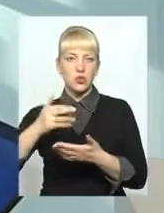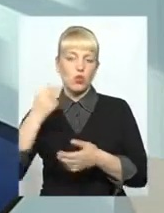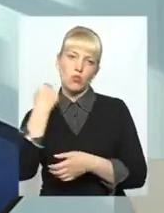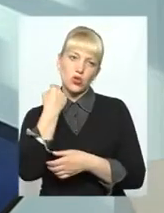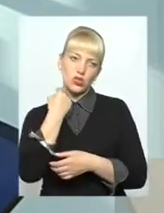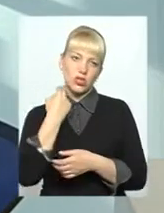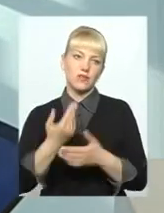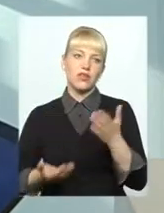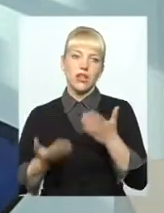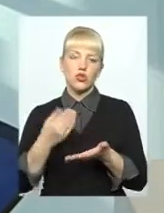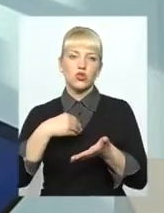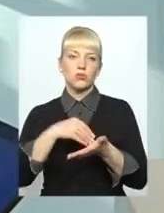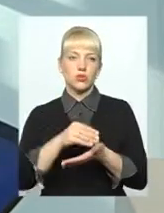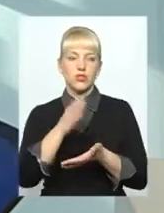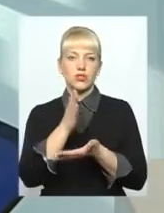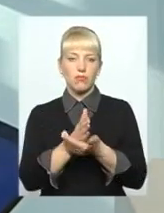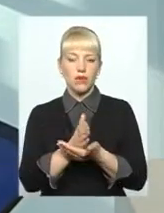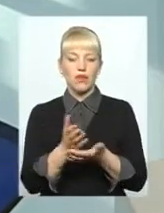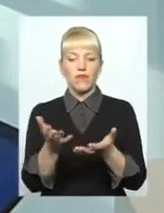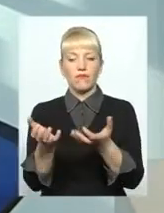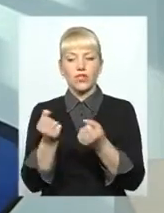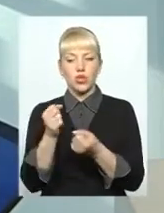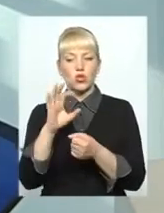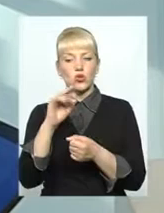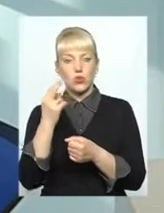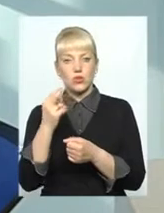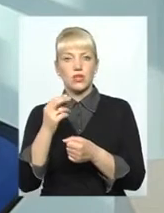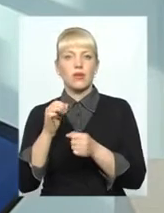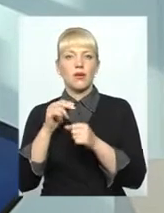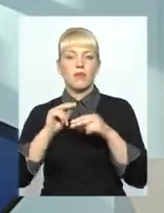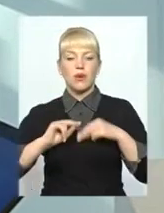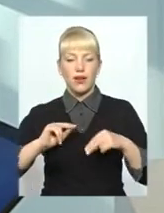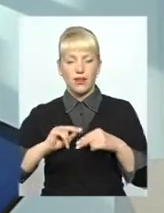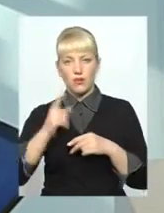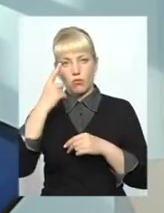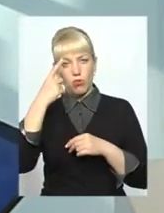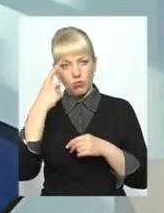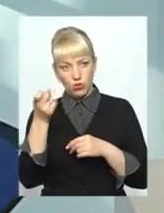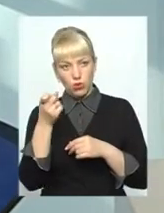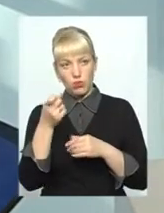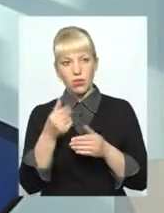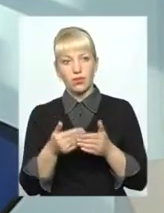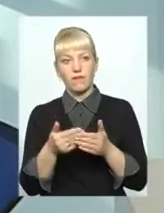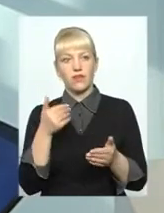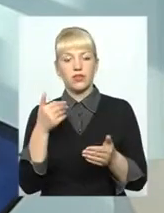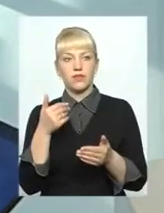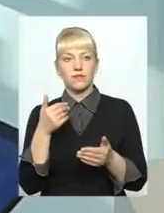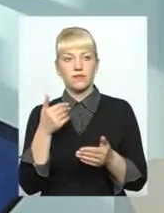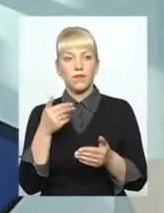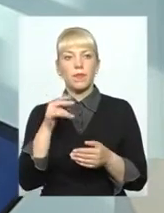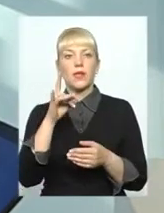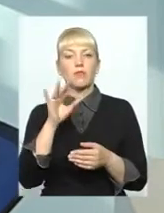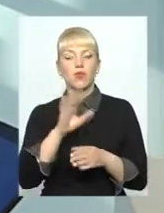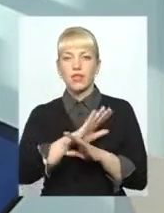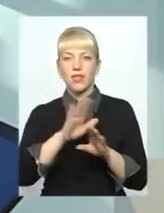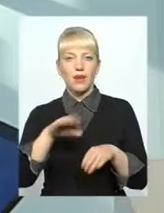споживач отримує від управління соцзахисту повідомлення про не